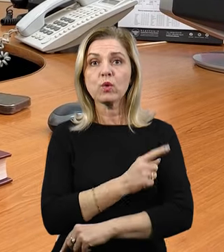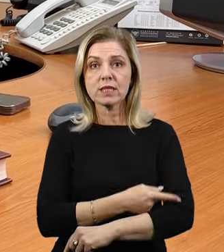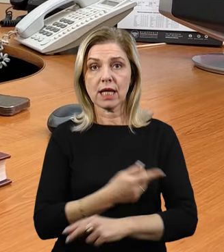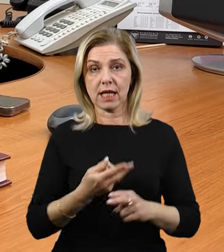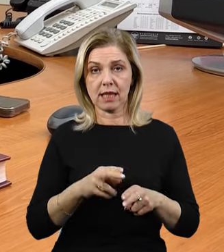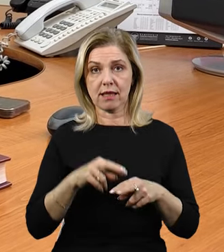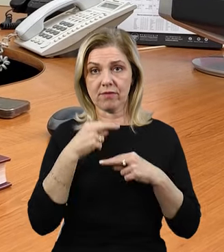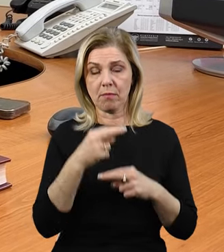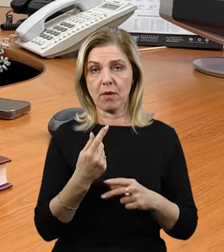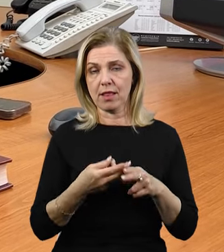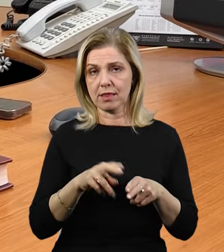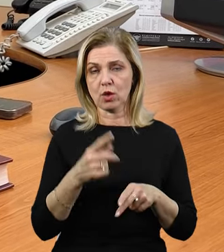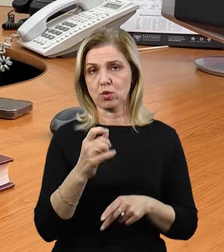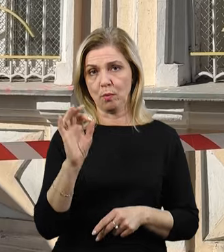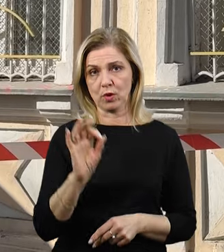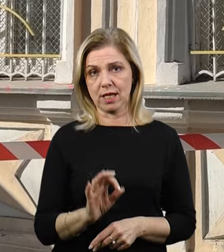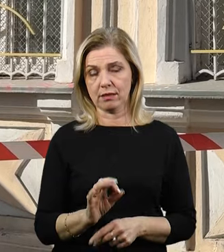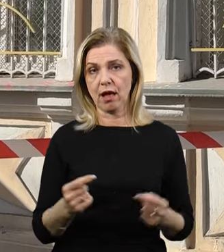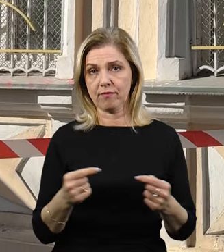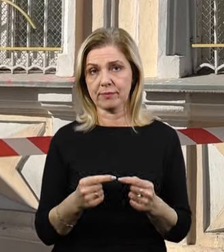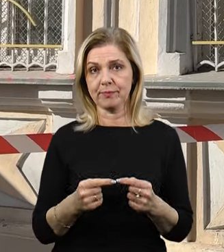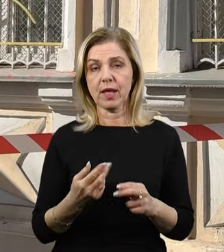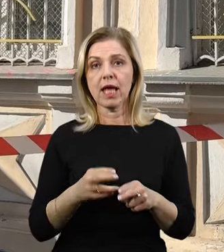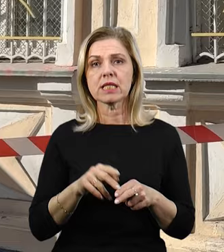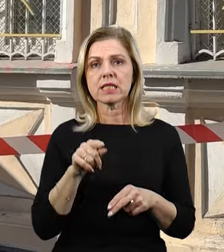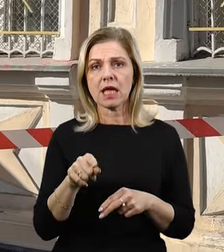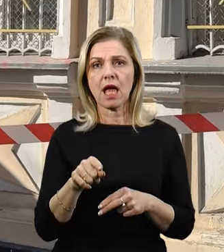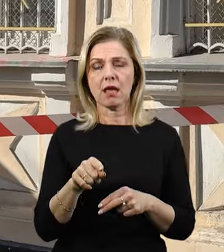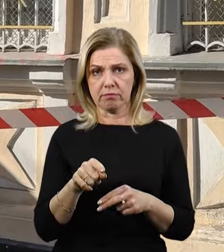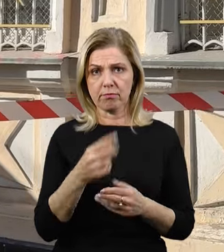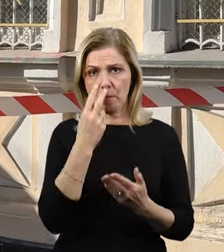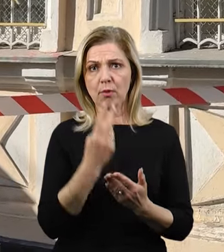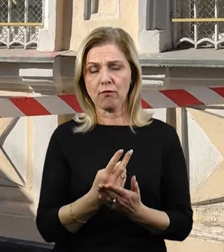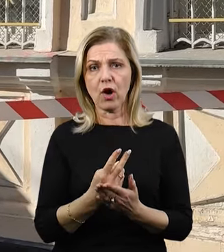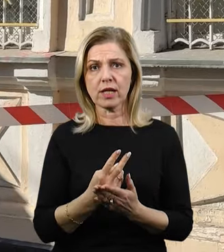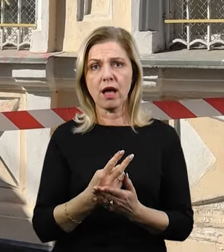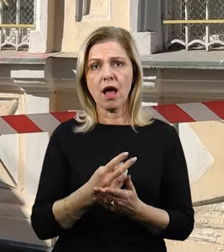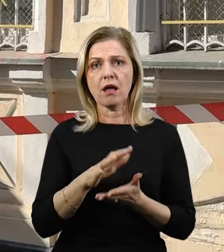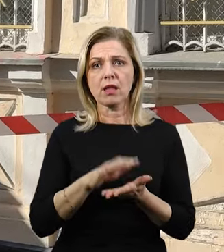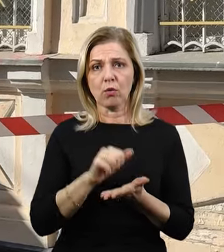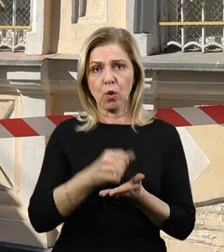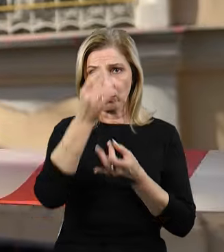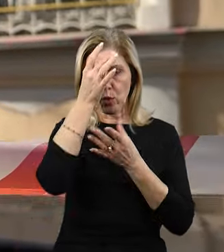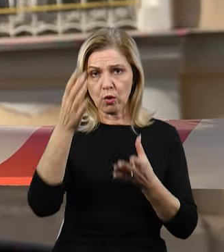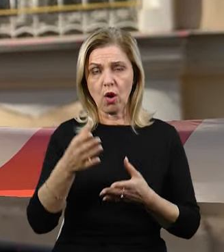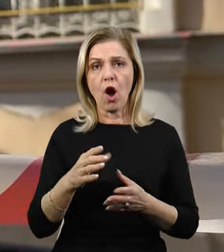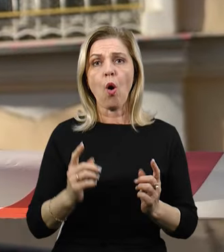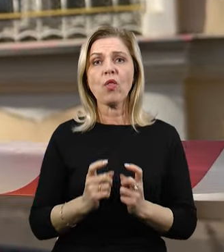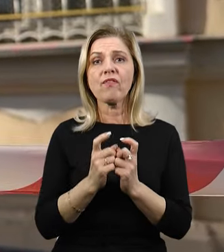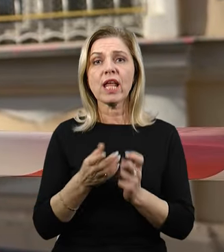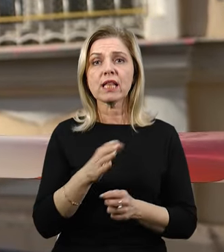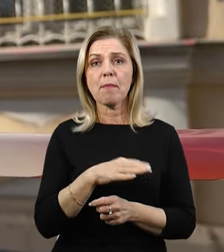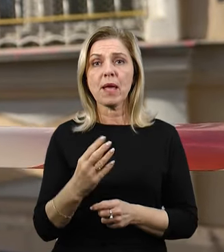це внімати. Це 100% однозначно. Цей прояв вандалізму головний миколаївський рабин пов'язує із конфліктом між Ізраїлем та